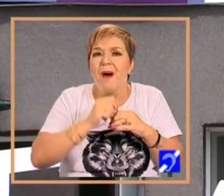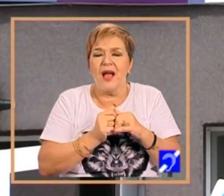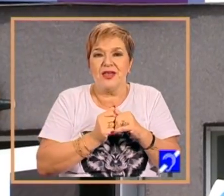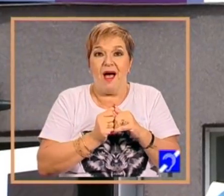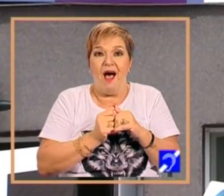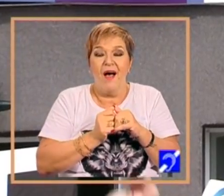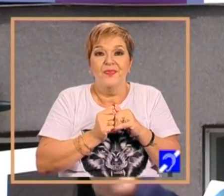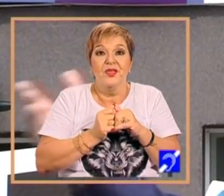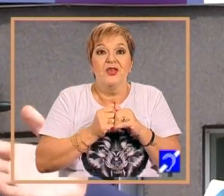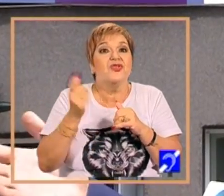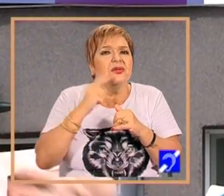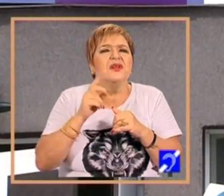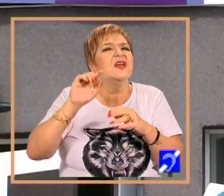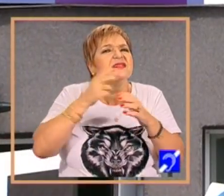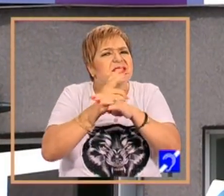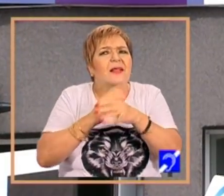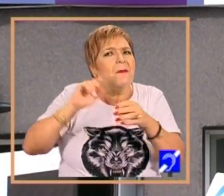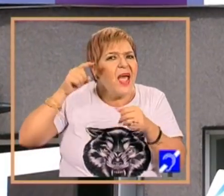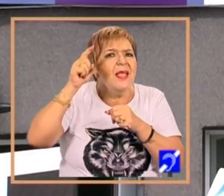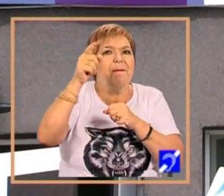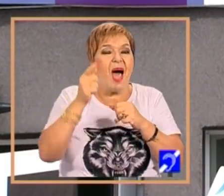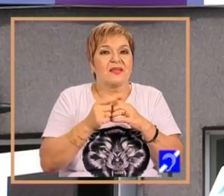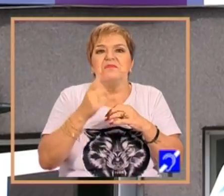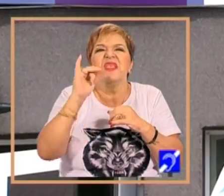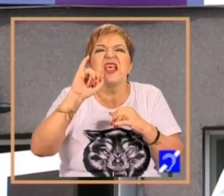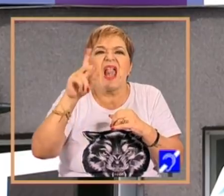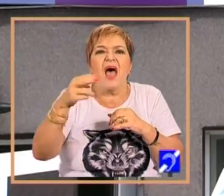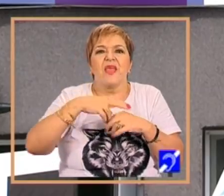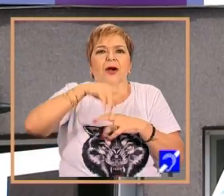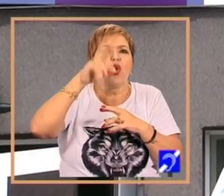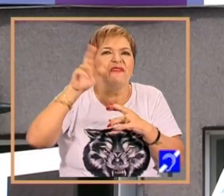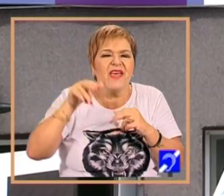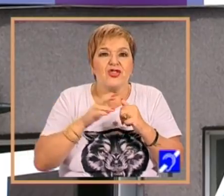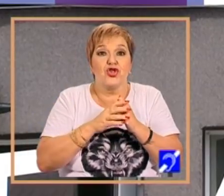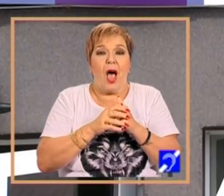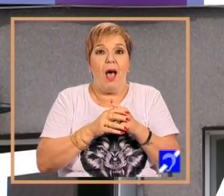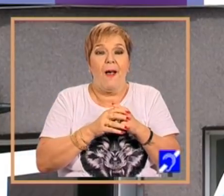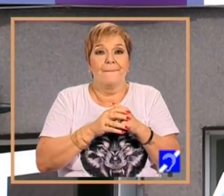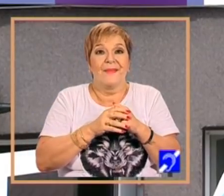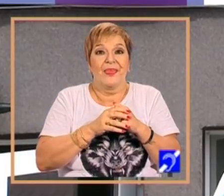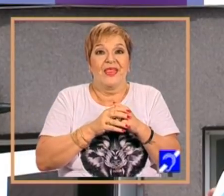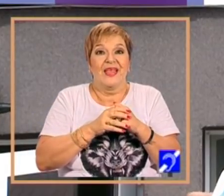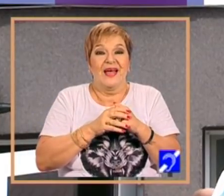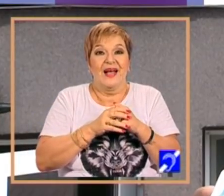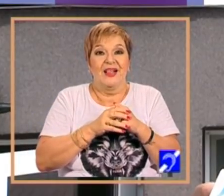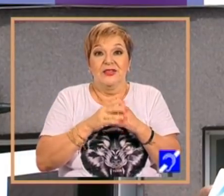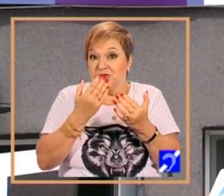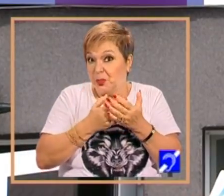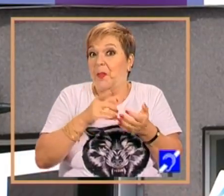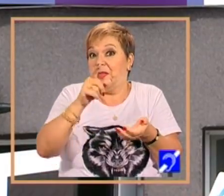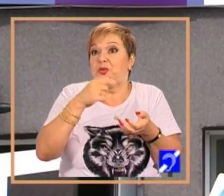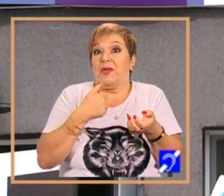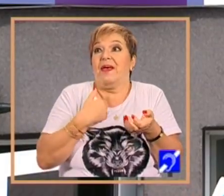țări mai îndepărtate, ca Irlanda, Norvegia și pentru noi a fost